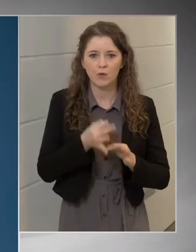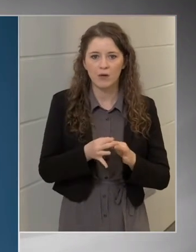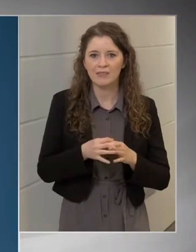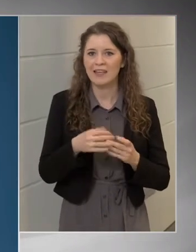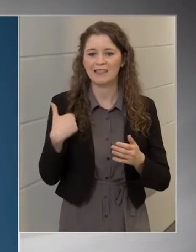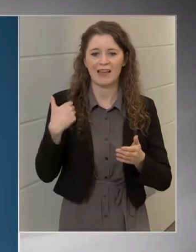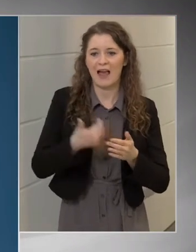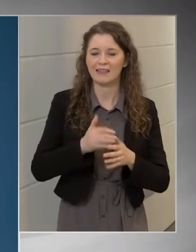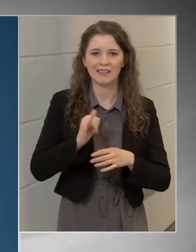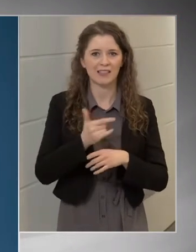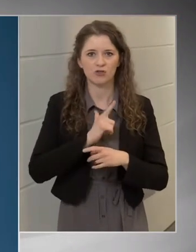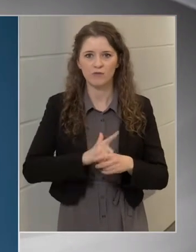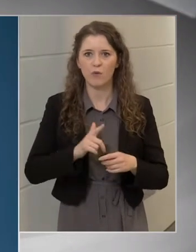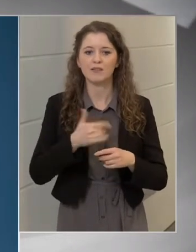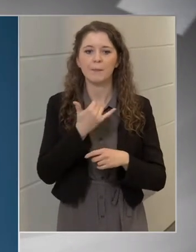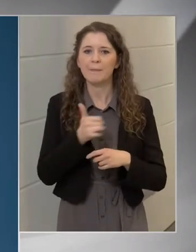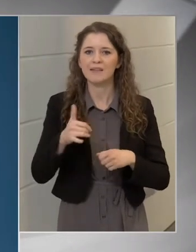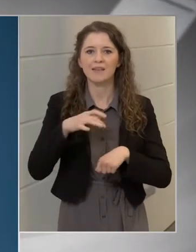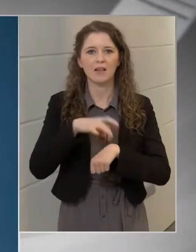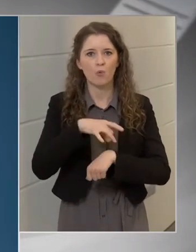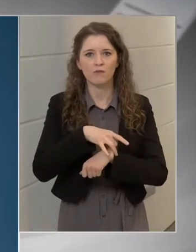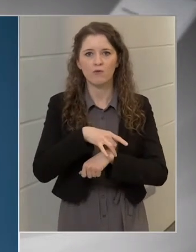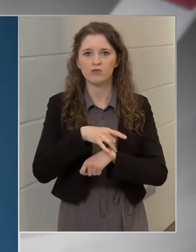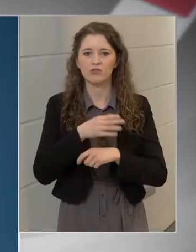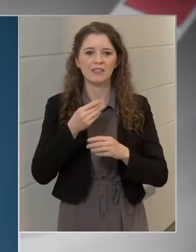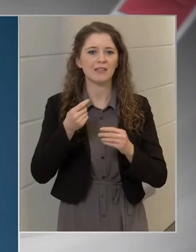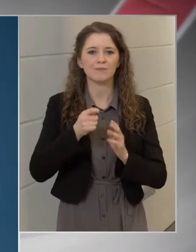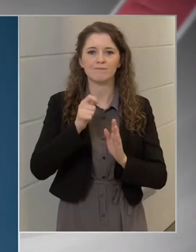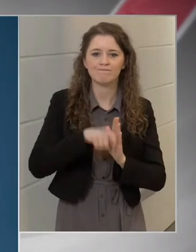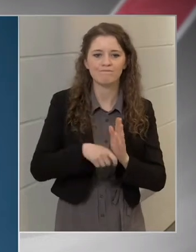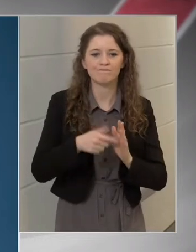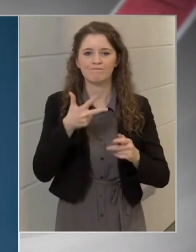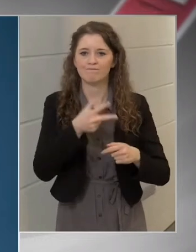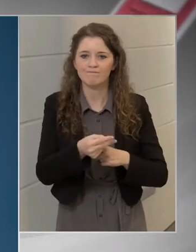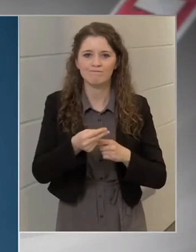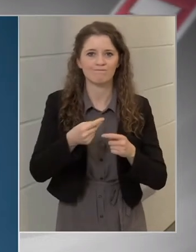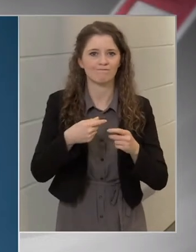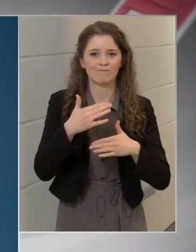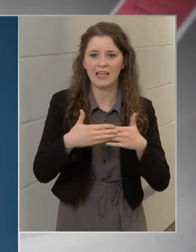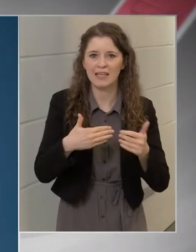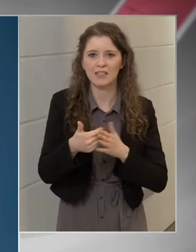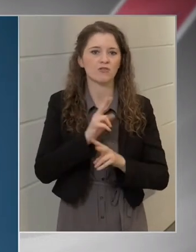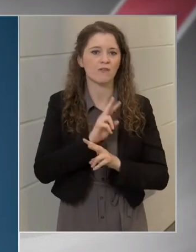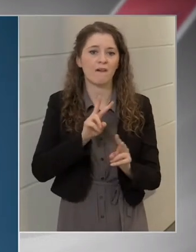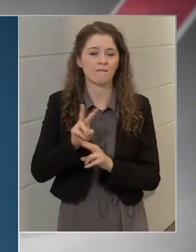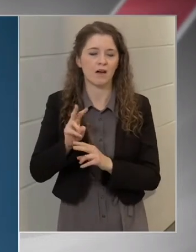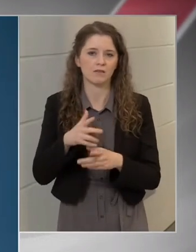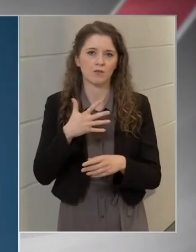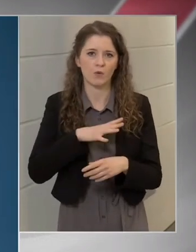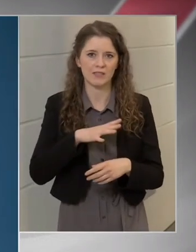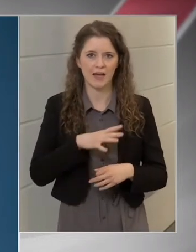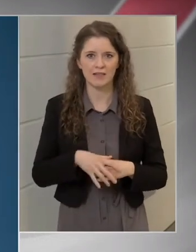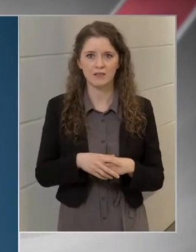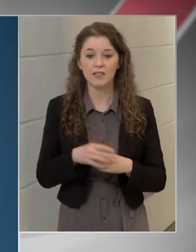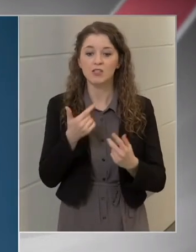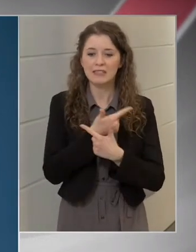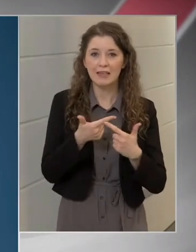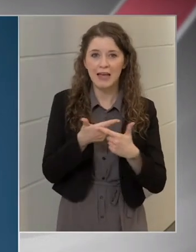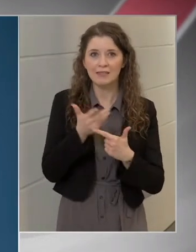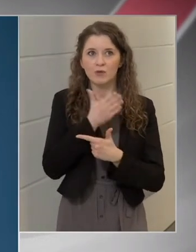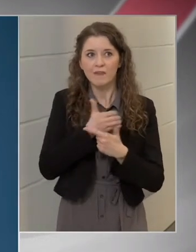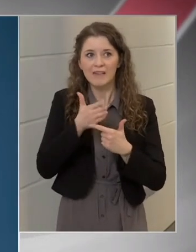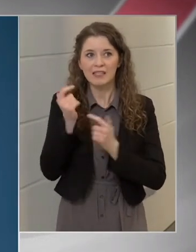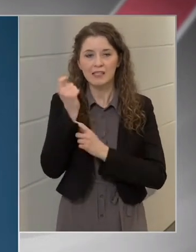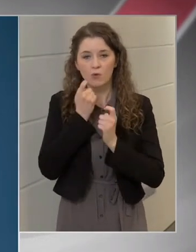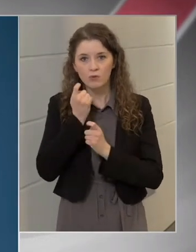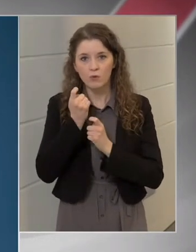minden beavatkozásnak van bizonyos fokú kockázata. A kettő mérlegelésével dől el tulajdonképpen,